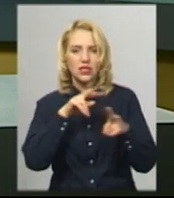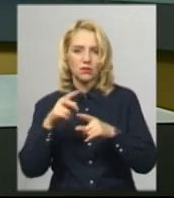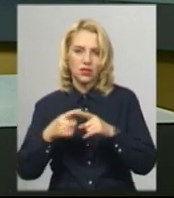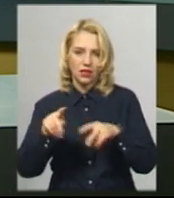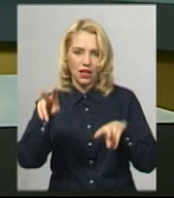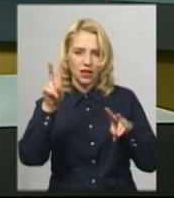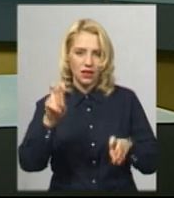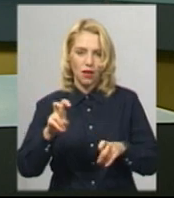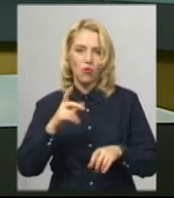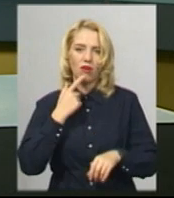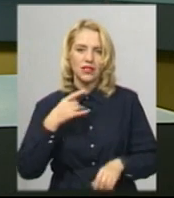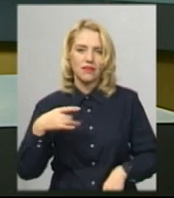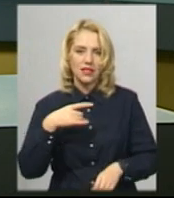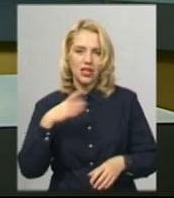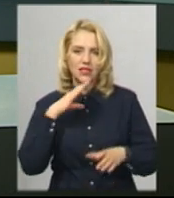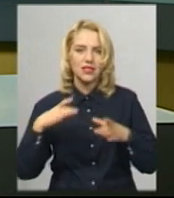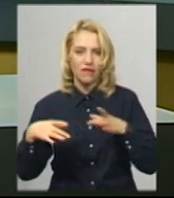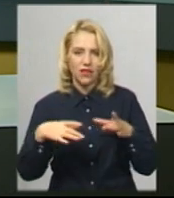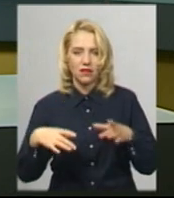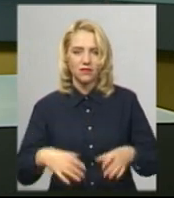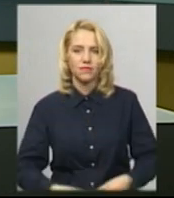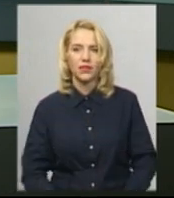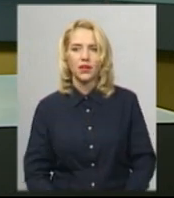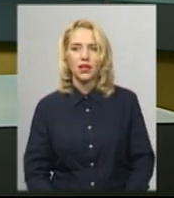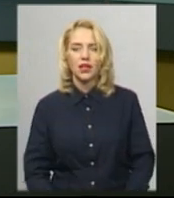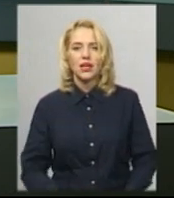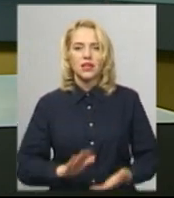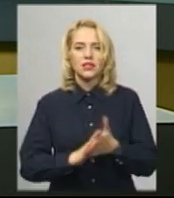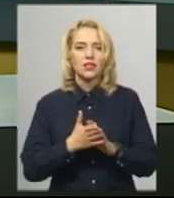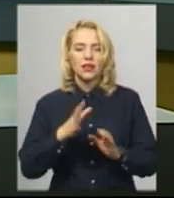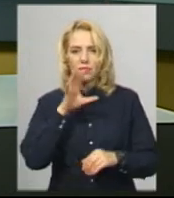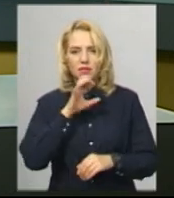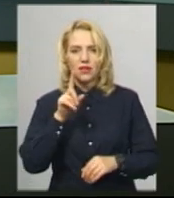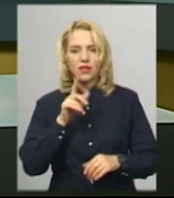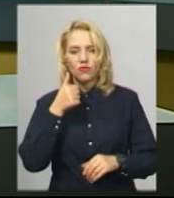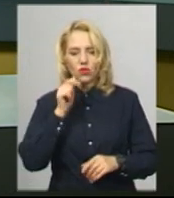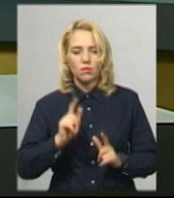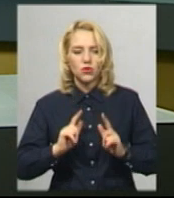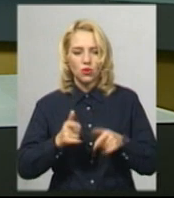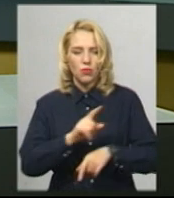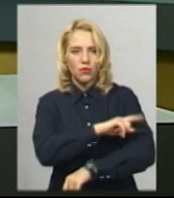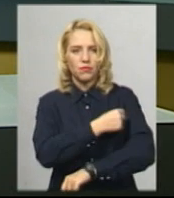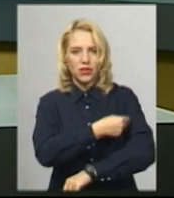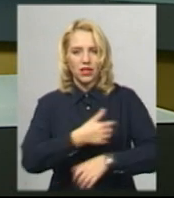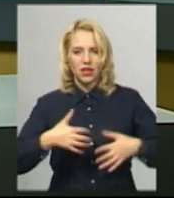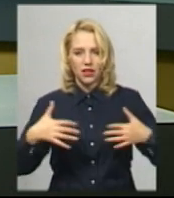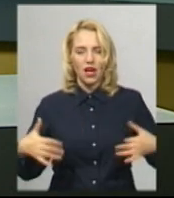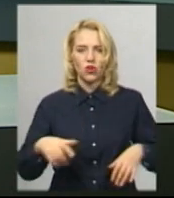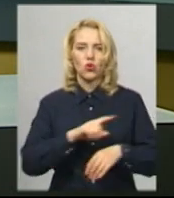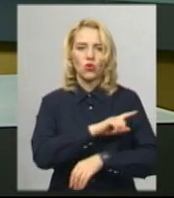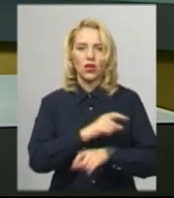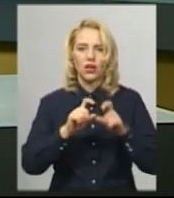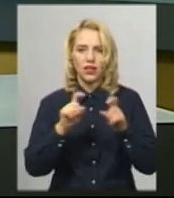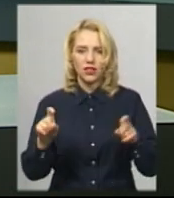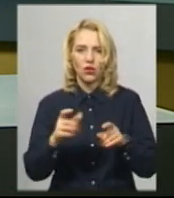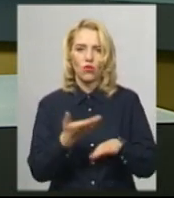Гриценки Красилівського району. Стан пса, який вчора поступив у міську ветеринарну клініку Хмельницького, стабільно важкий.